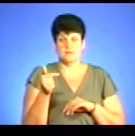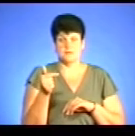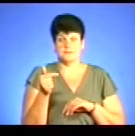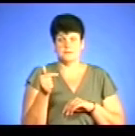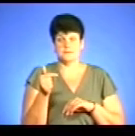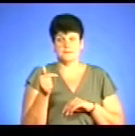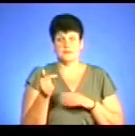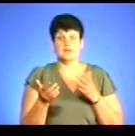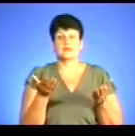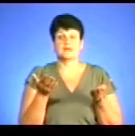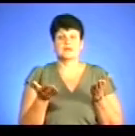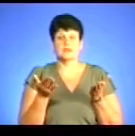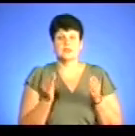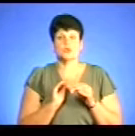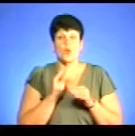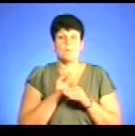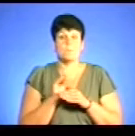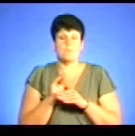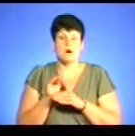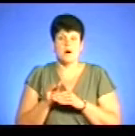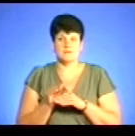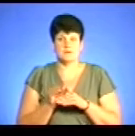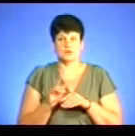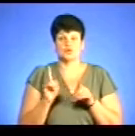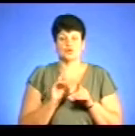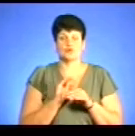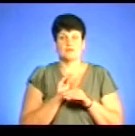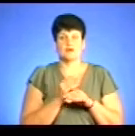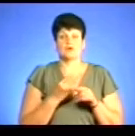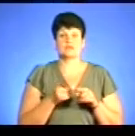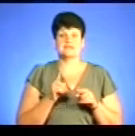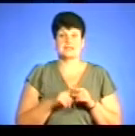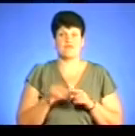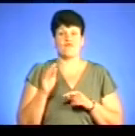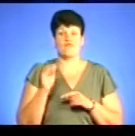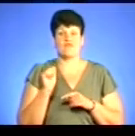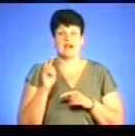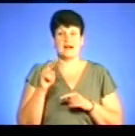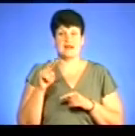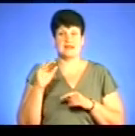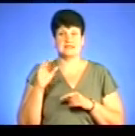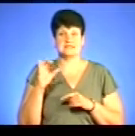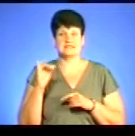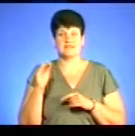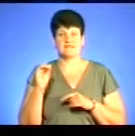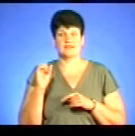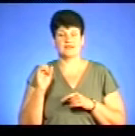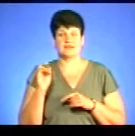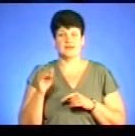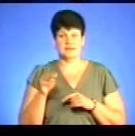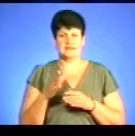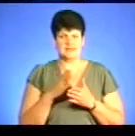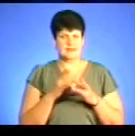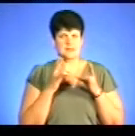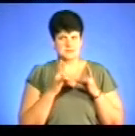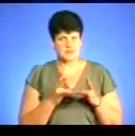додавки і яку базу додавляють в цей фальсифікат? Чи є от більш небезпечні,